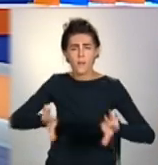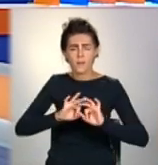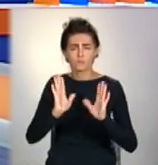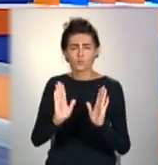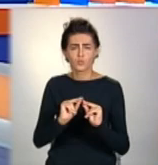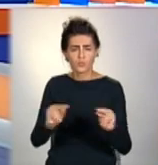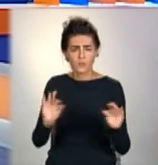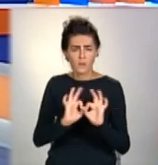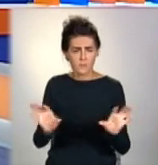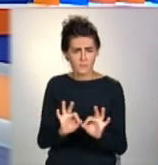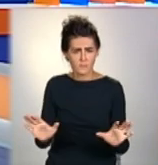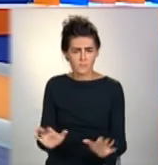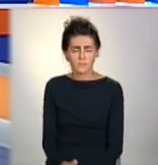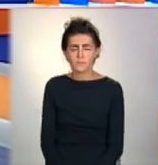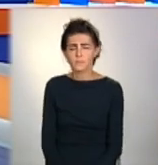покажемо далі.